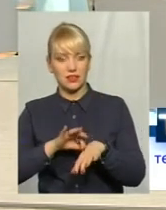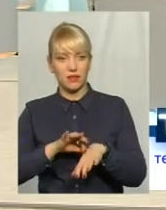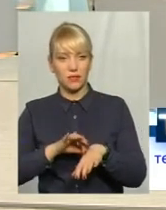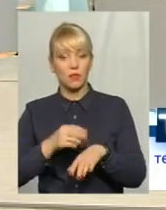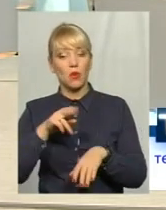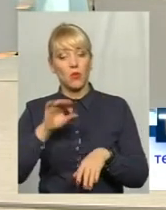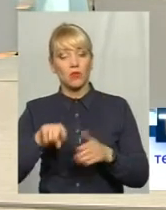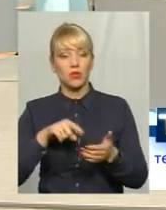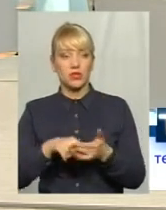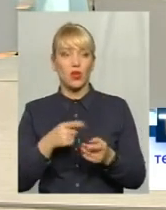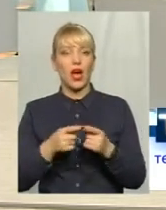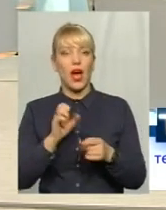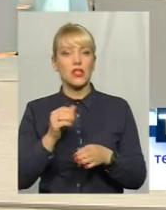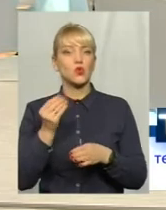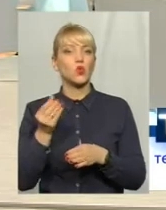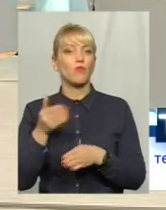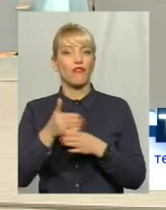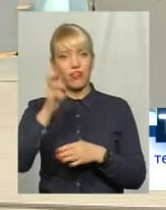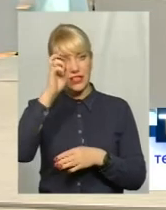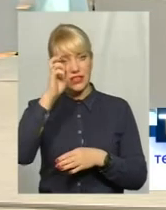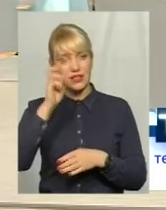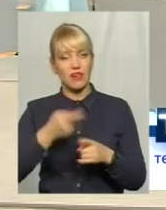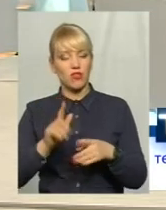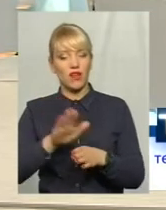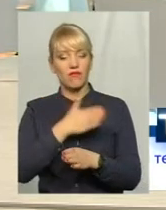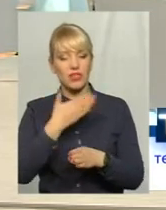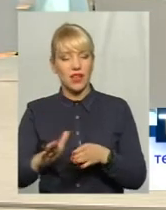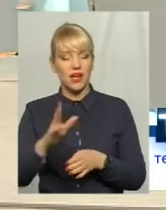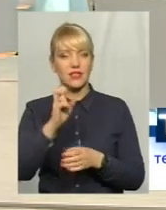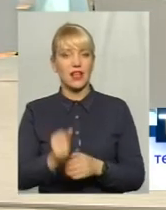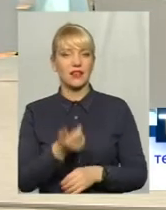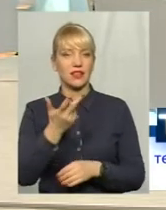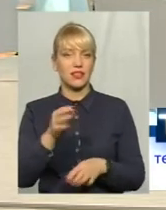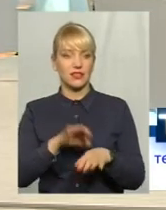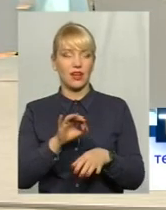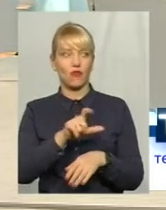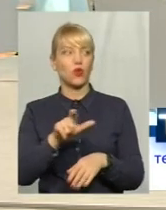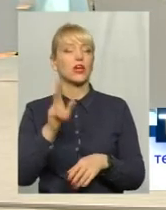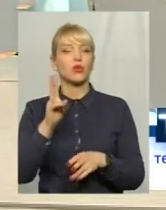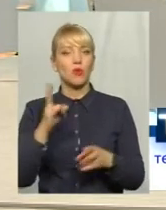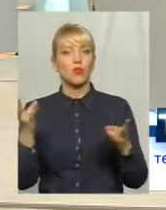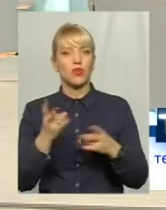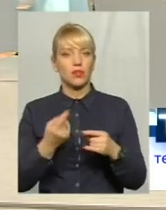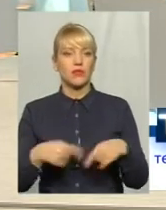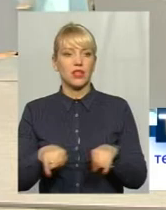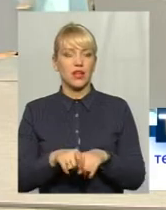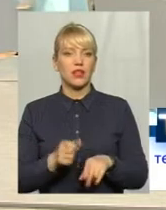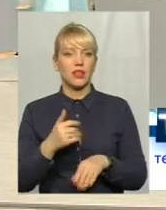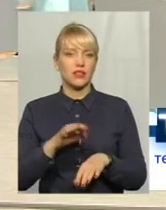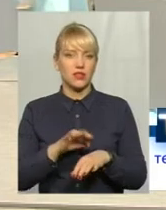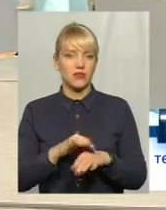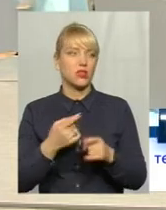місту. А субвенція виділяється на кількість хворих, яким потрібна процедура? В області. Це десь біля 230